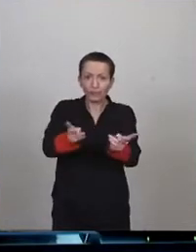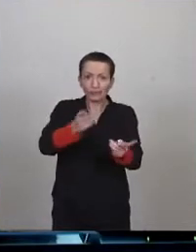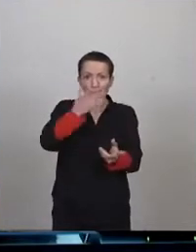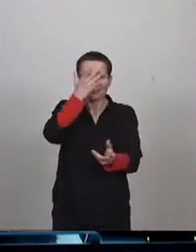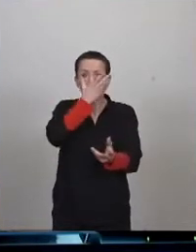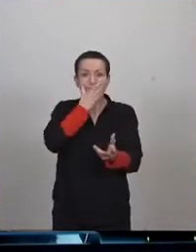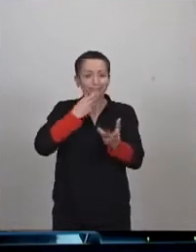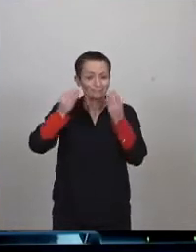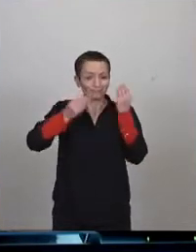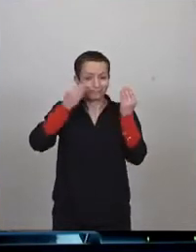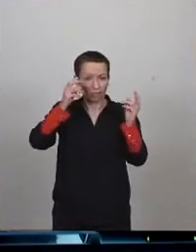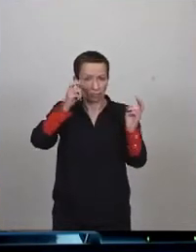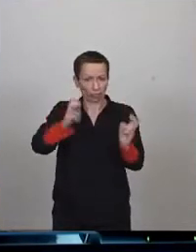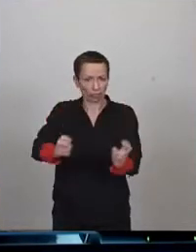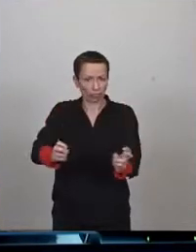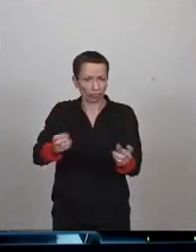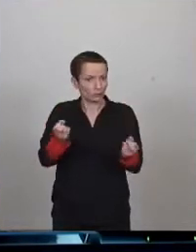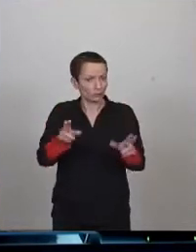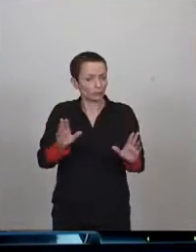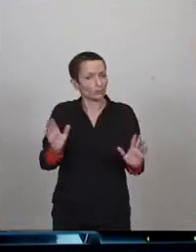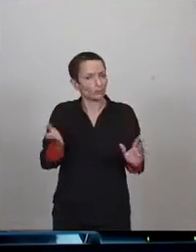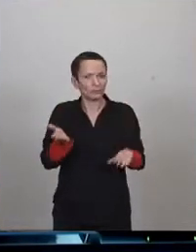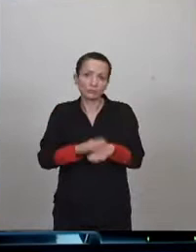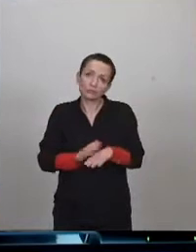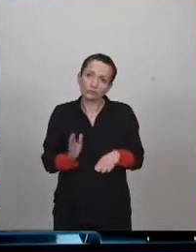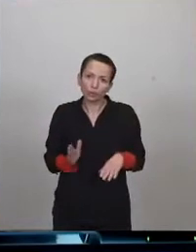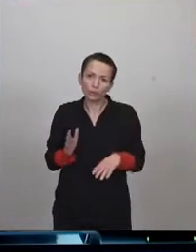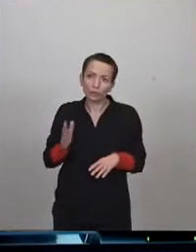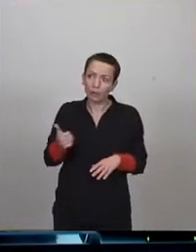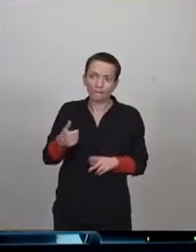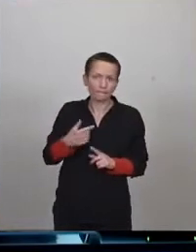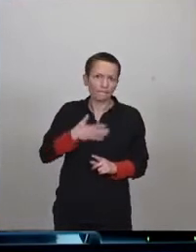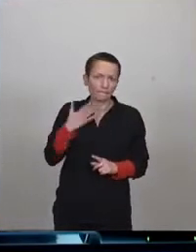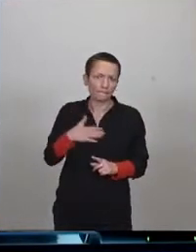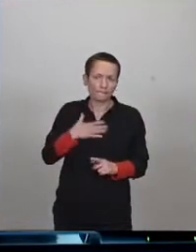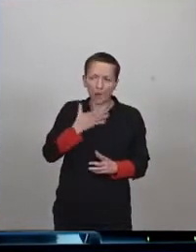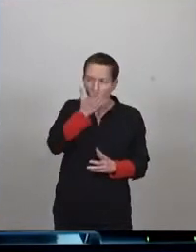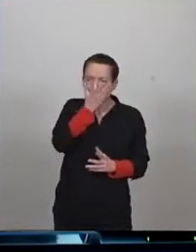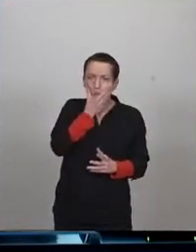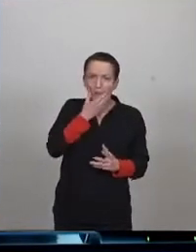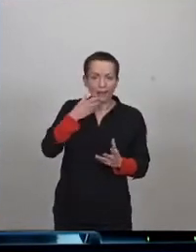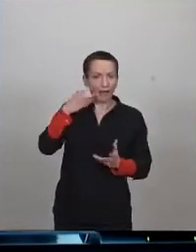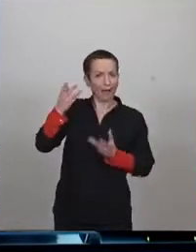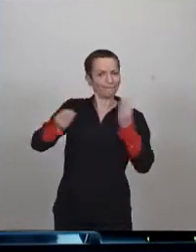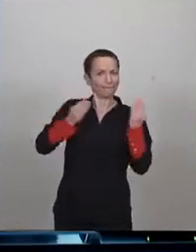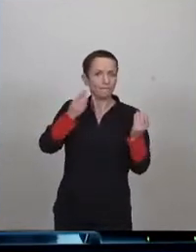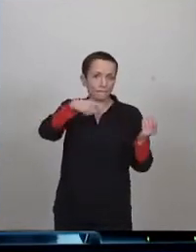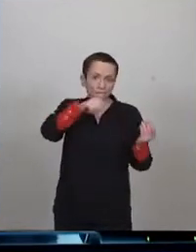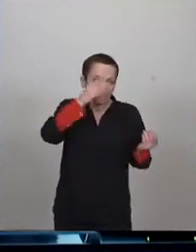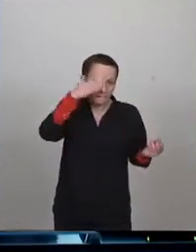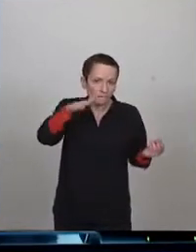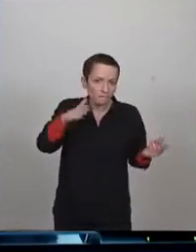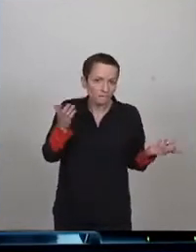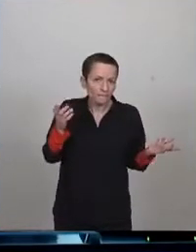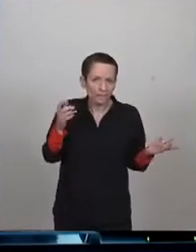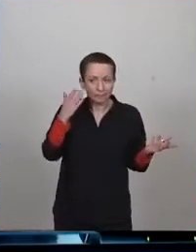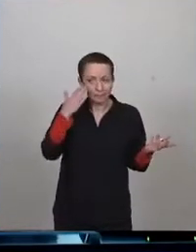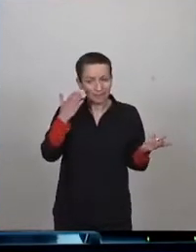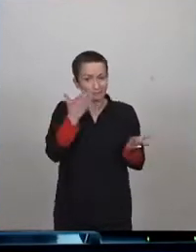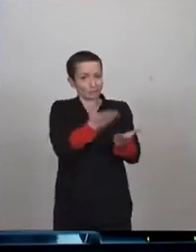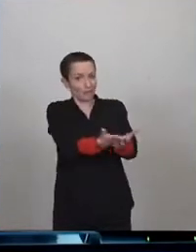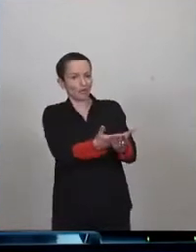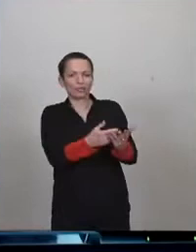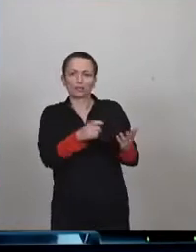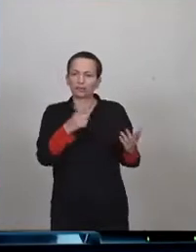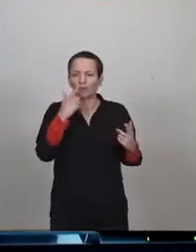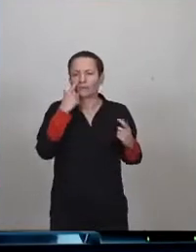certaine. Or, Bordeaux a un atout c'est sa beauté, son esthétique et je crois qu'on en est tous comptables et qu sera tous d'accord pour dire que de ce point de vue-là, il